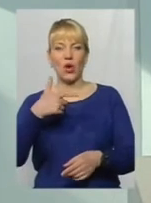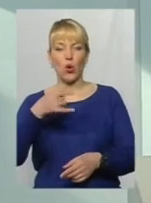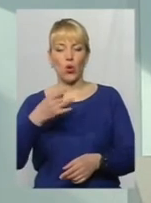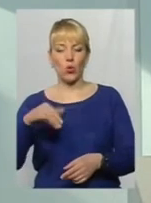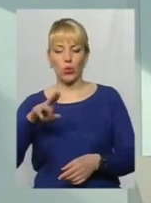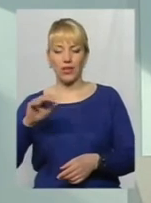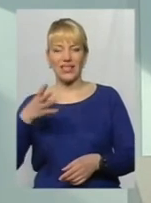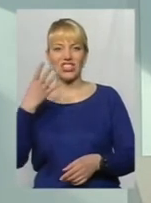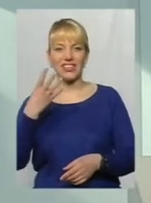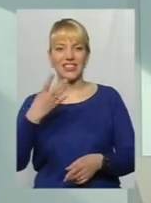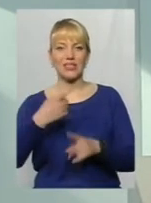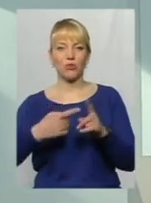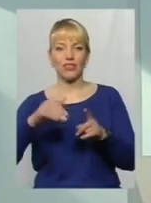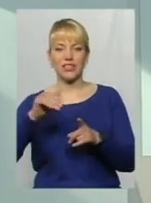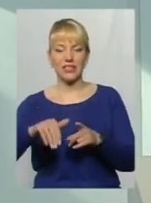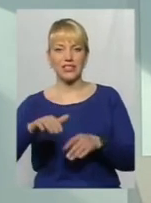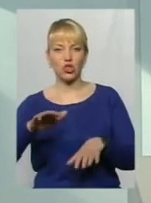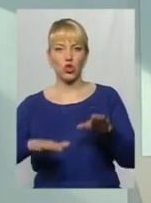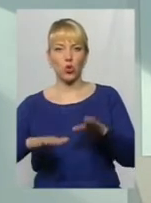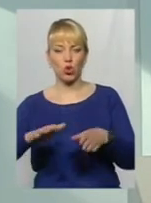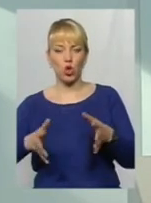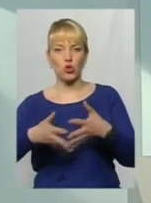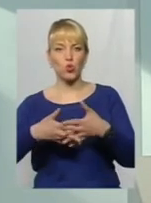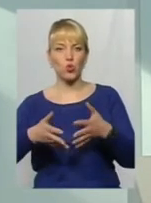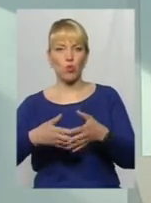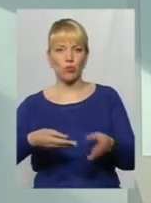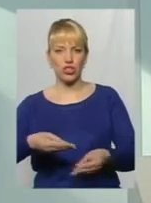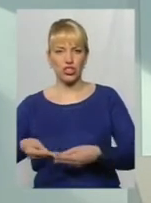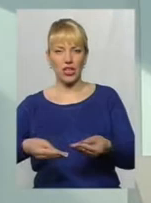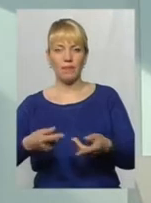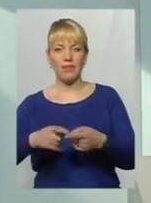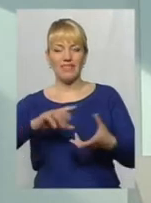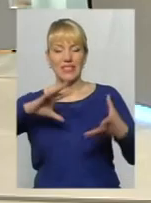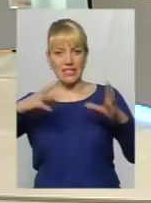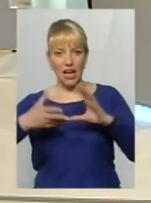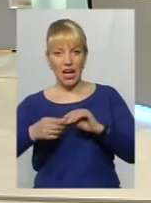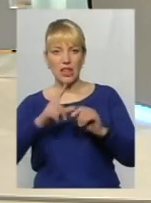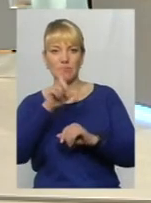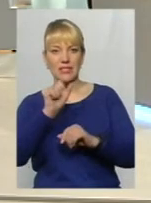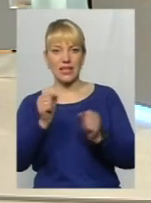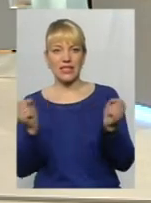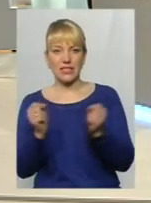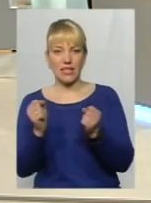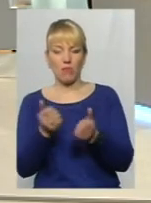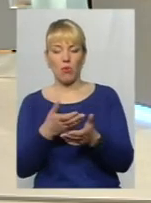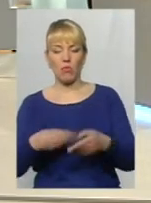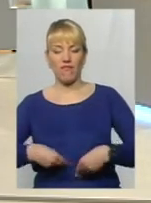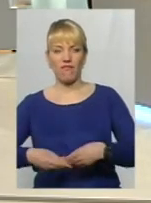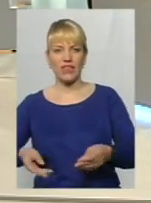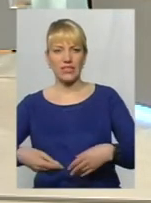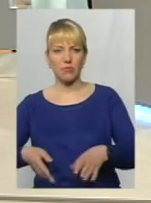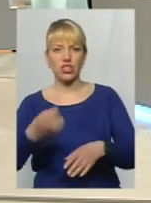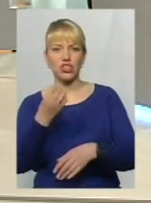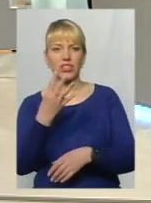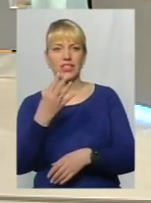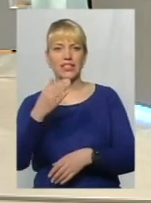тонн суміші. В загальному за період осінньо-зимовий, тобто за зиму, ми висипали 14 тисяч 100